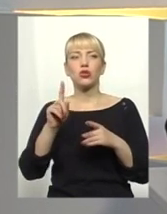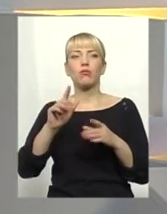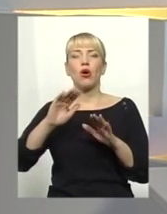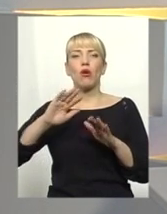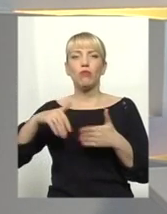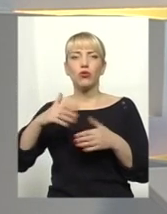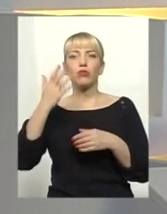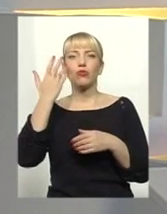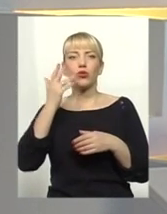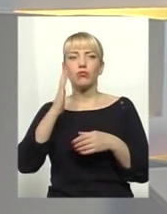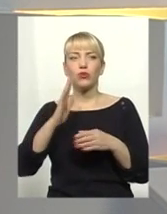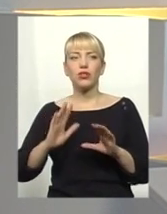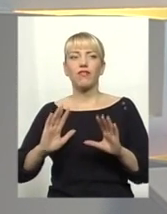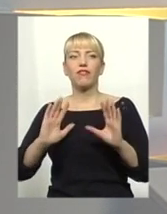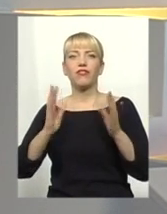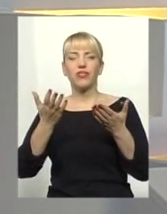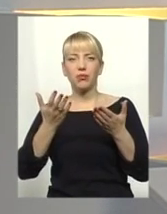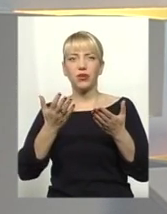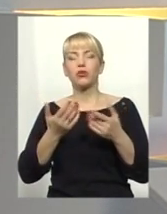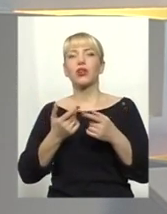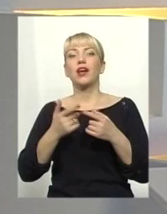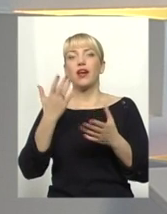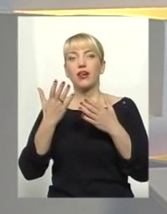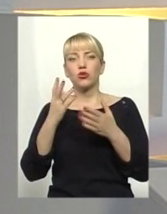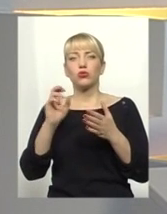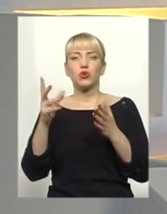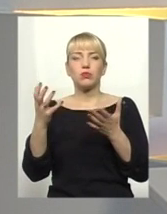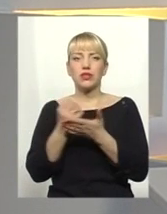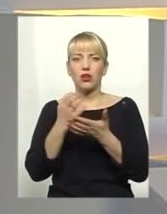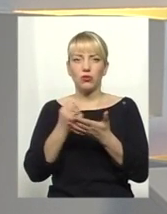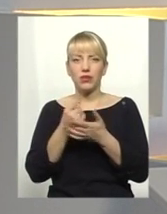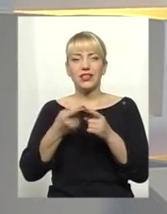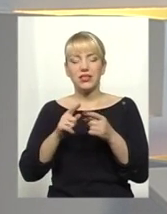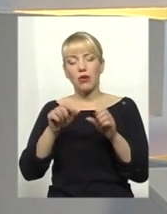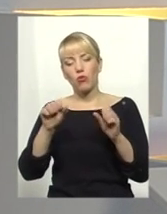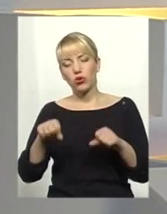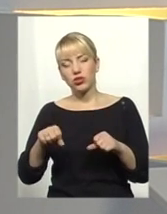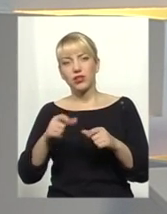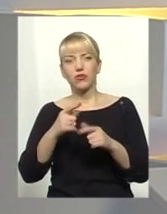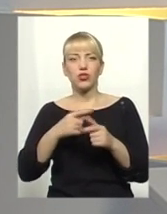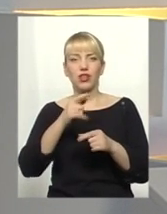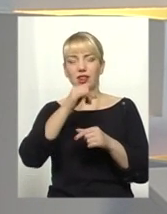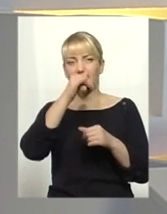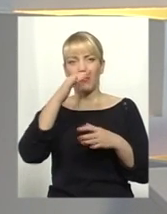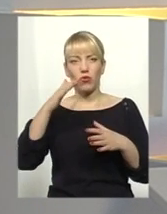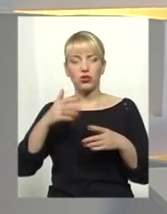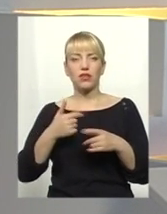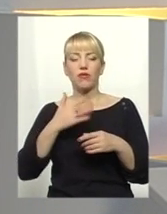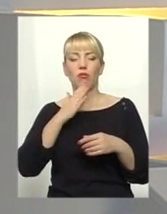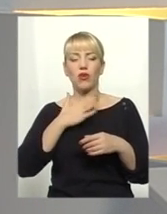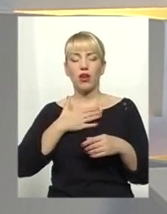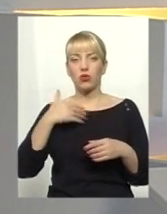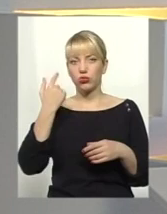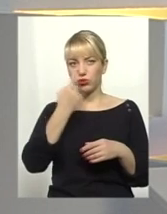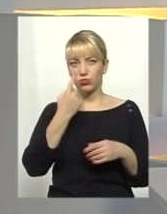це пояснити? На вашу думку, такі варіанти можливі? Ростислав Романович, як вважаєте? Особисто моя думка, що такий